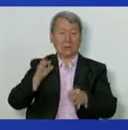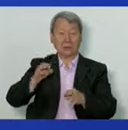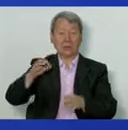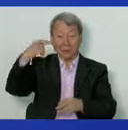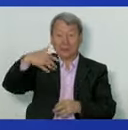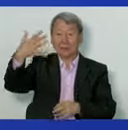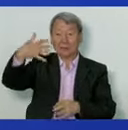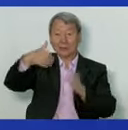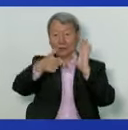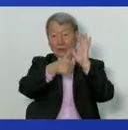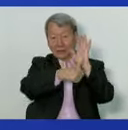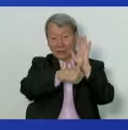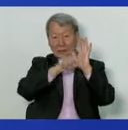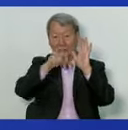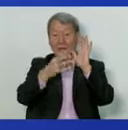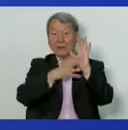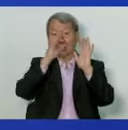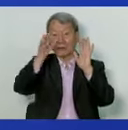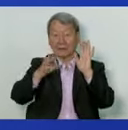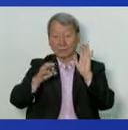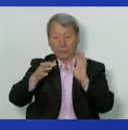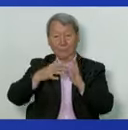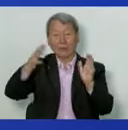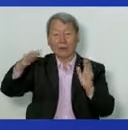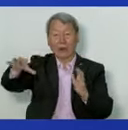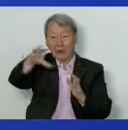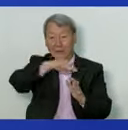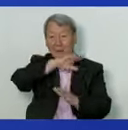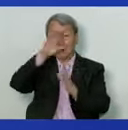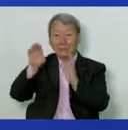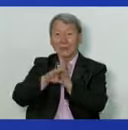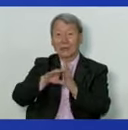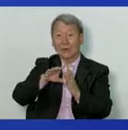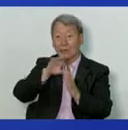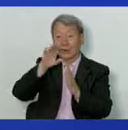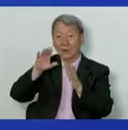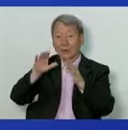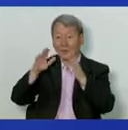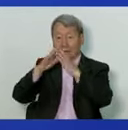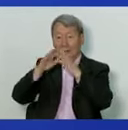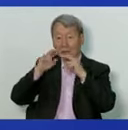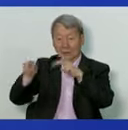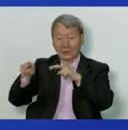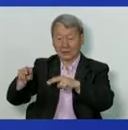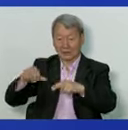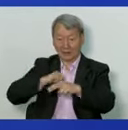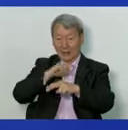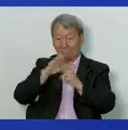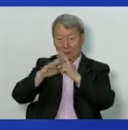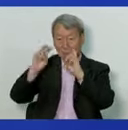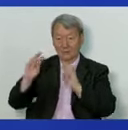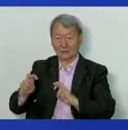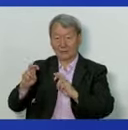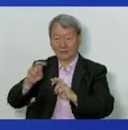составило 56,9%. Все они помещены под домашнюю самоизоляцию,